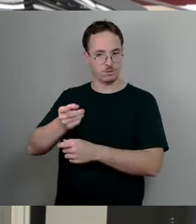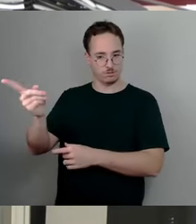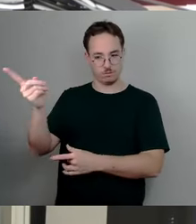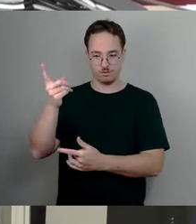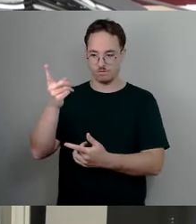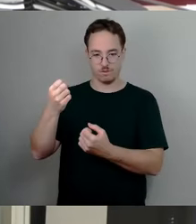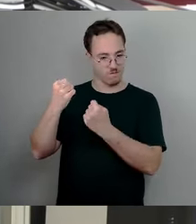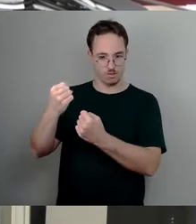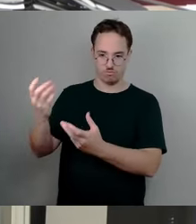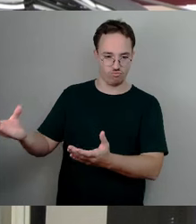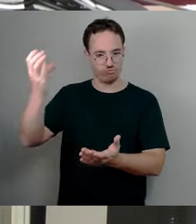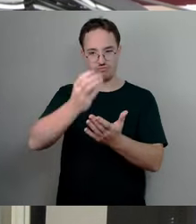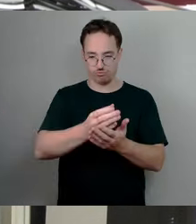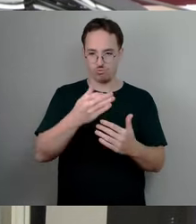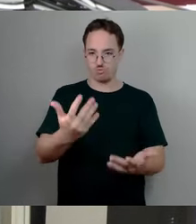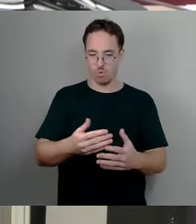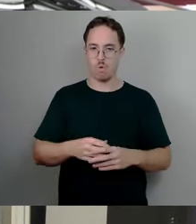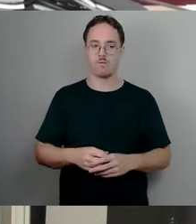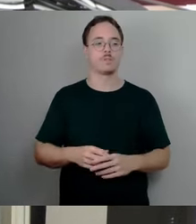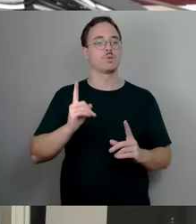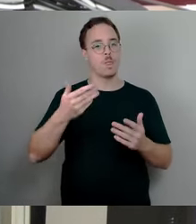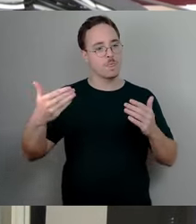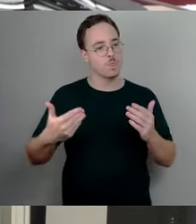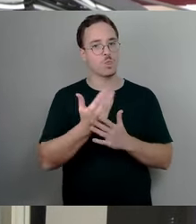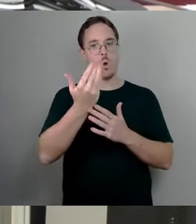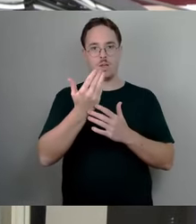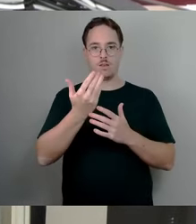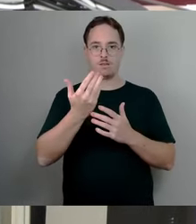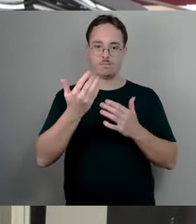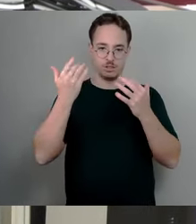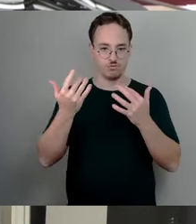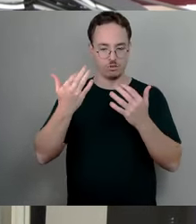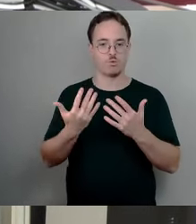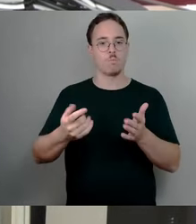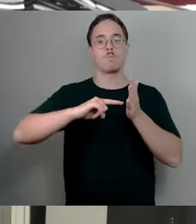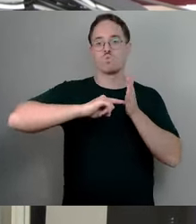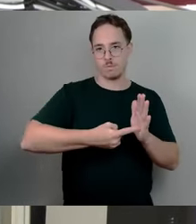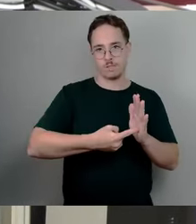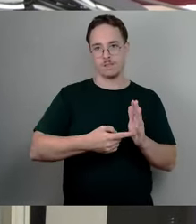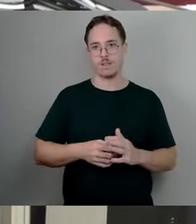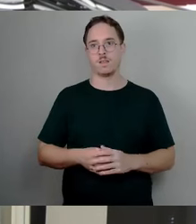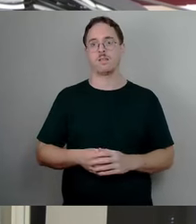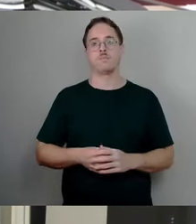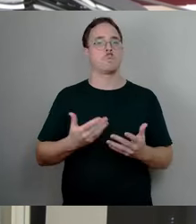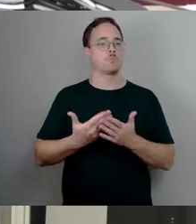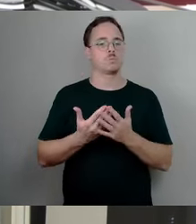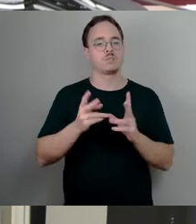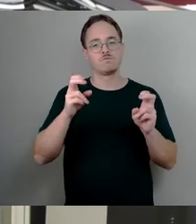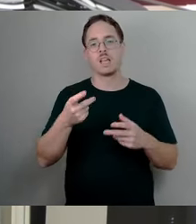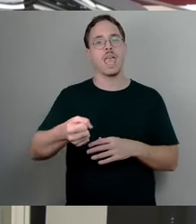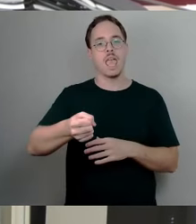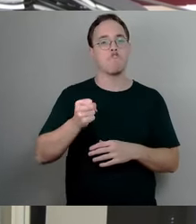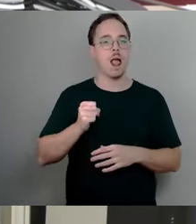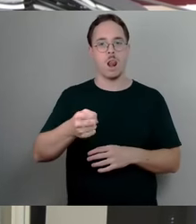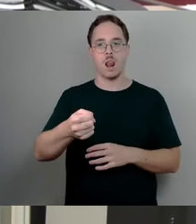Eigentum besitzt, musste dort seine Angaben entsprechend machen, multipliziert dann mit einem entsprechenden Hebesatz, den wir heute festlegen